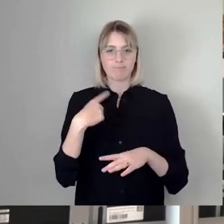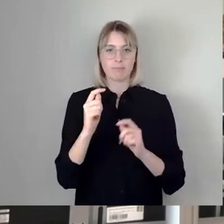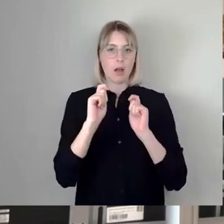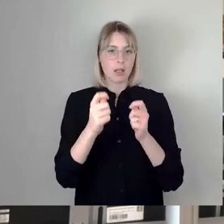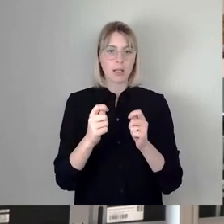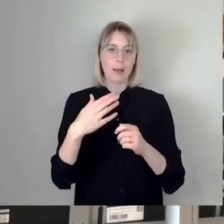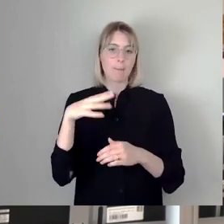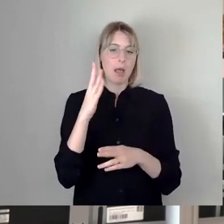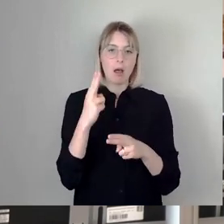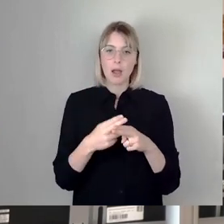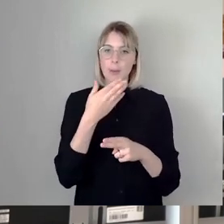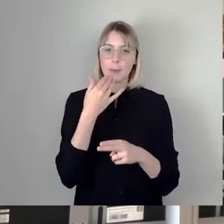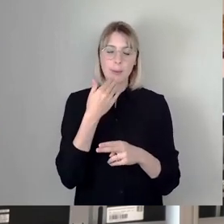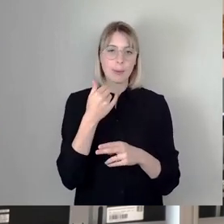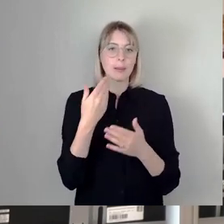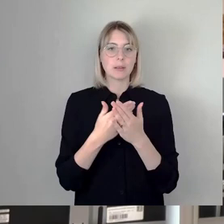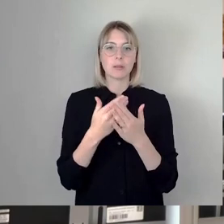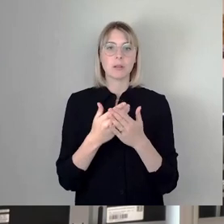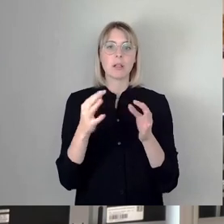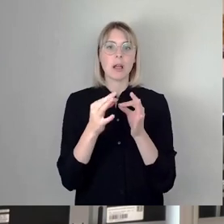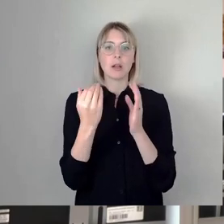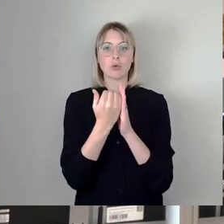würden wir ja dann im Tagesordnungspunkt 17